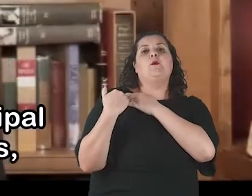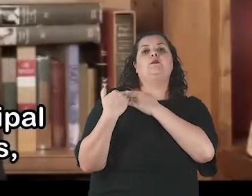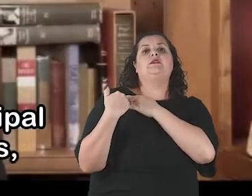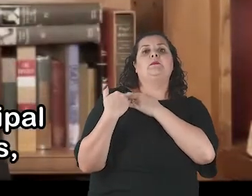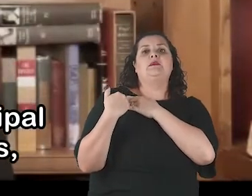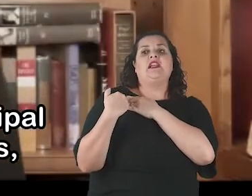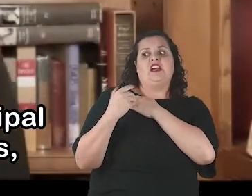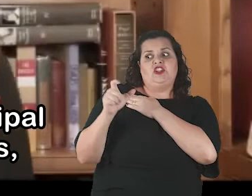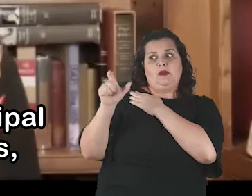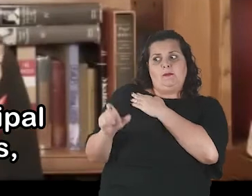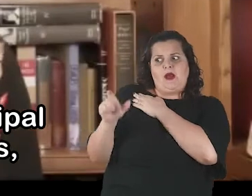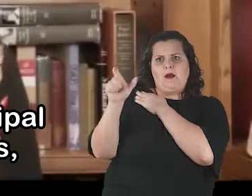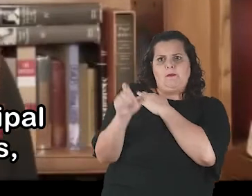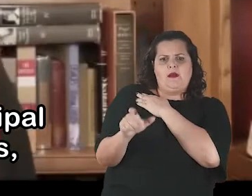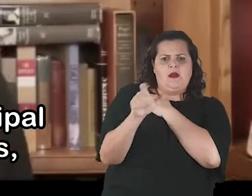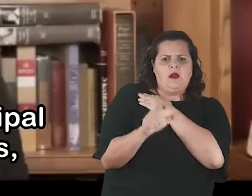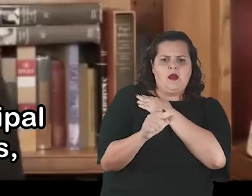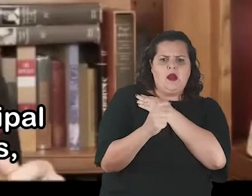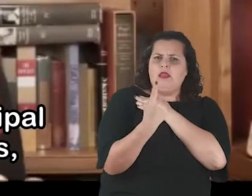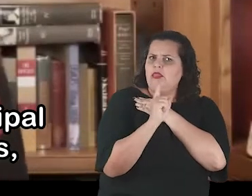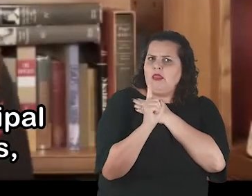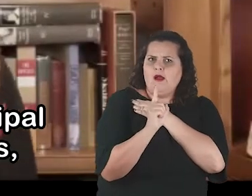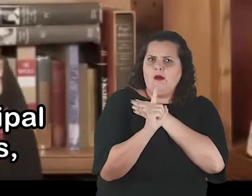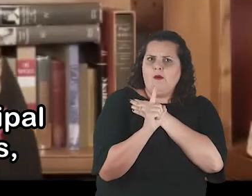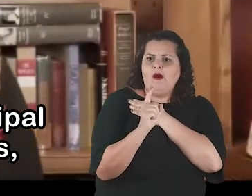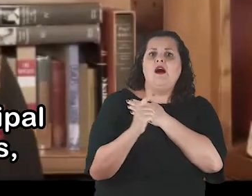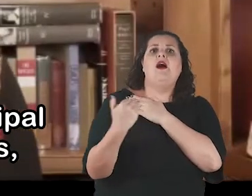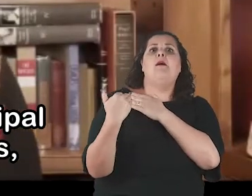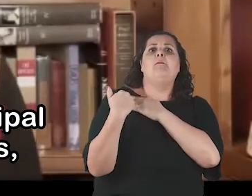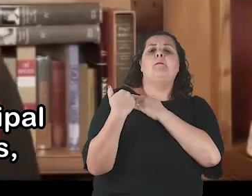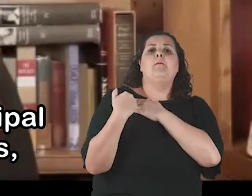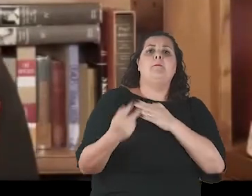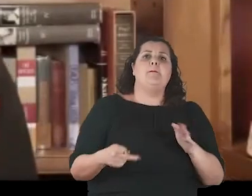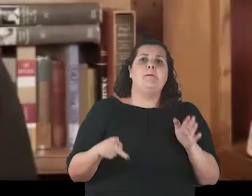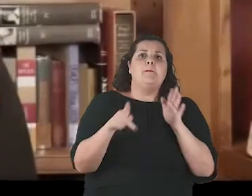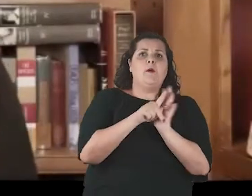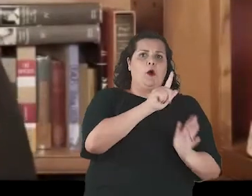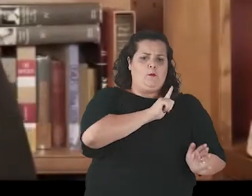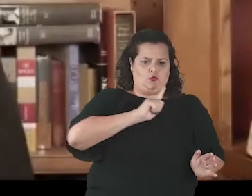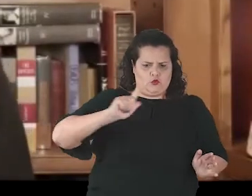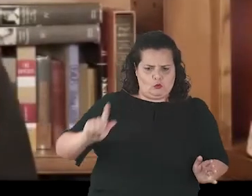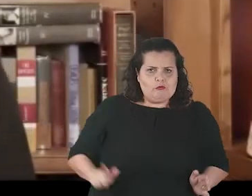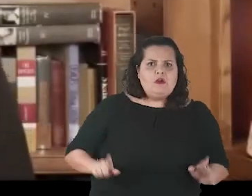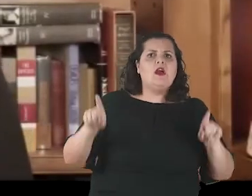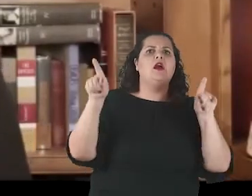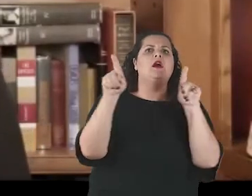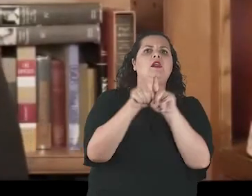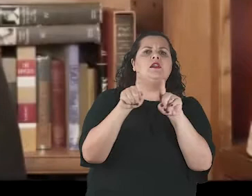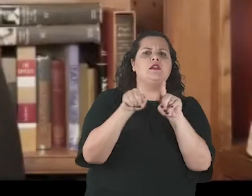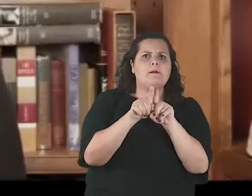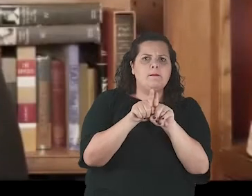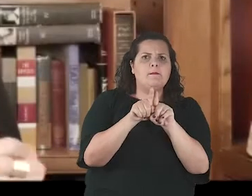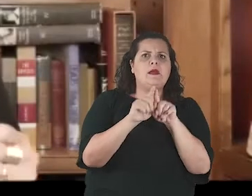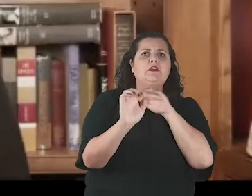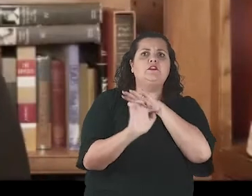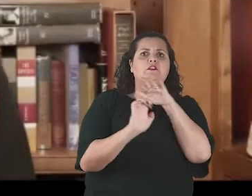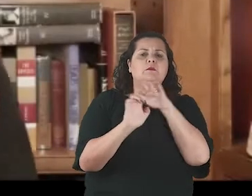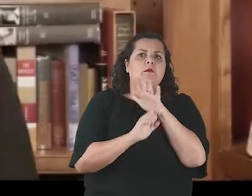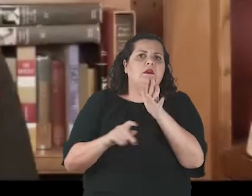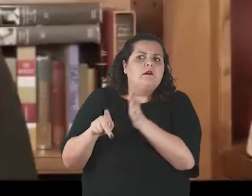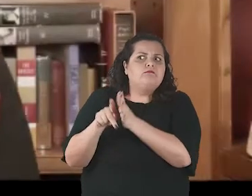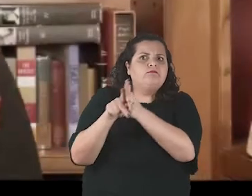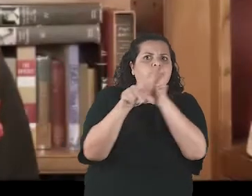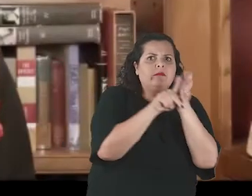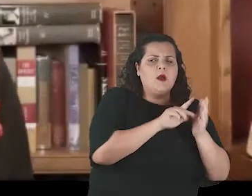primary responsibility from individuals to institutions, from children and parents to governments